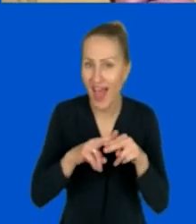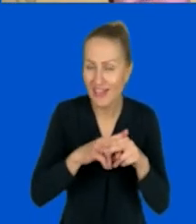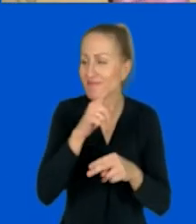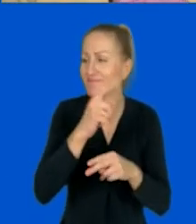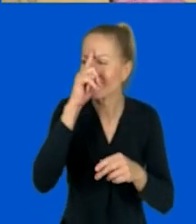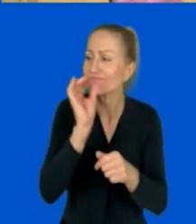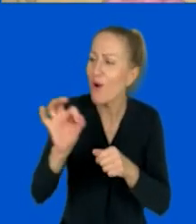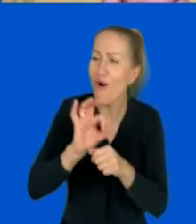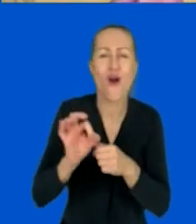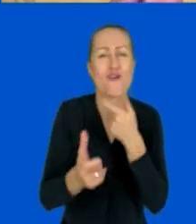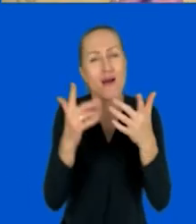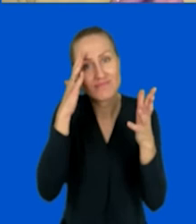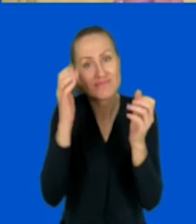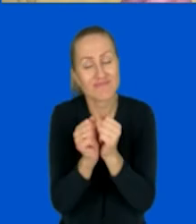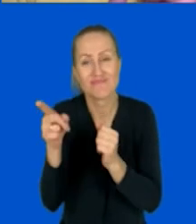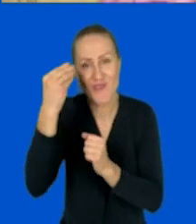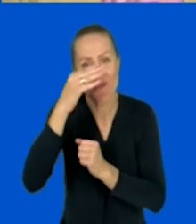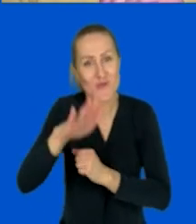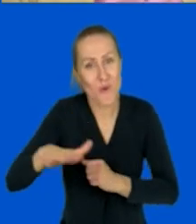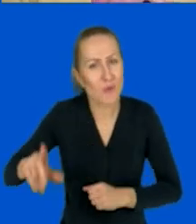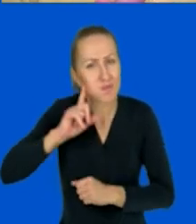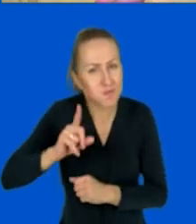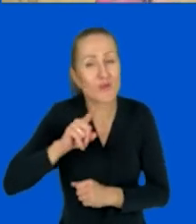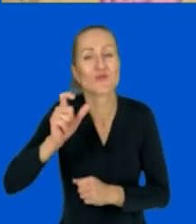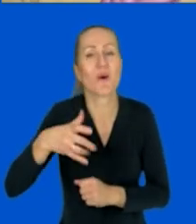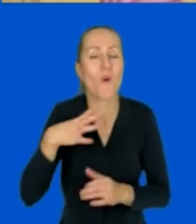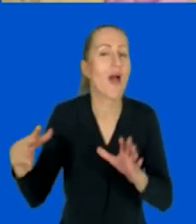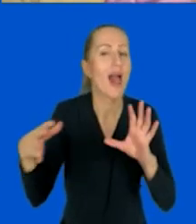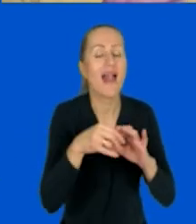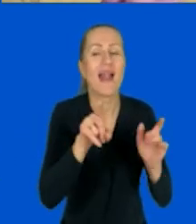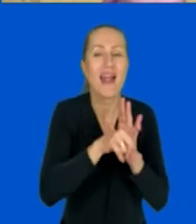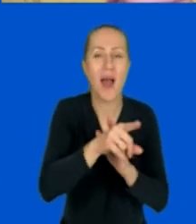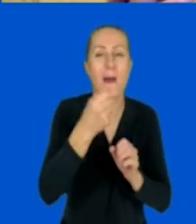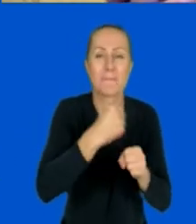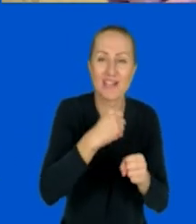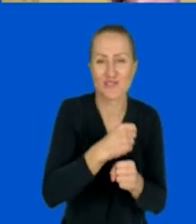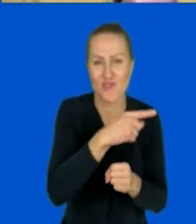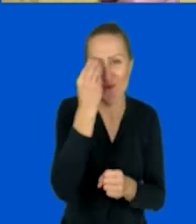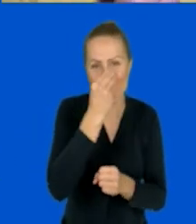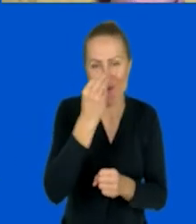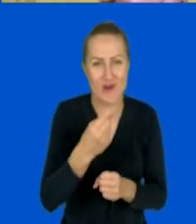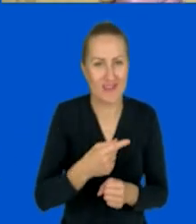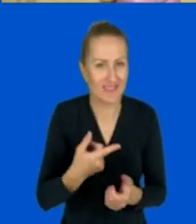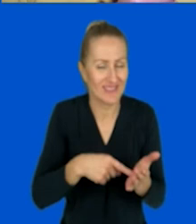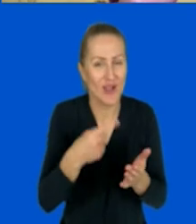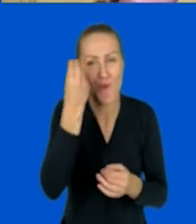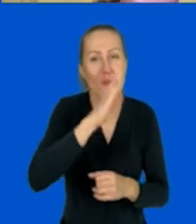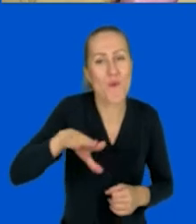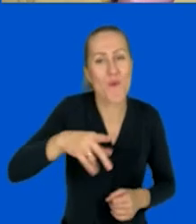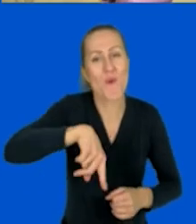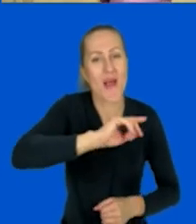zaprojektowane przez ucznia i pierwotnie było stosowane w kontekstach edukacyjnych najwięcej, najczęściej, gdzie uczniowie w klasie,